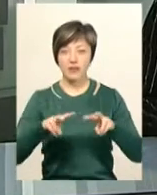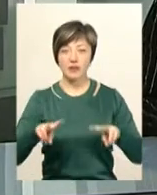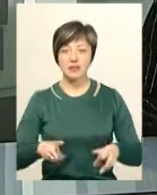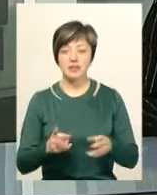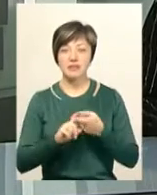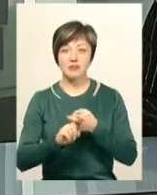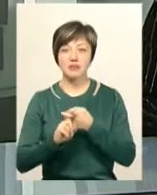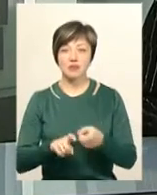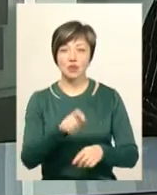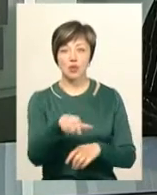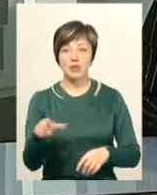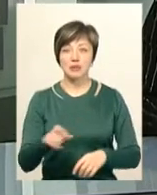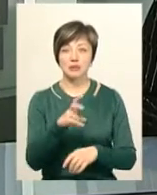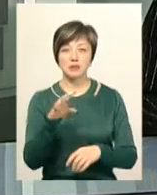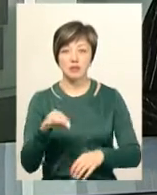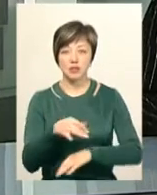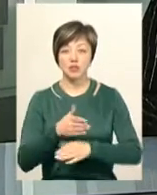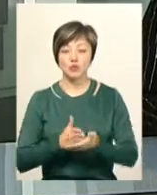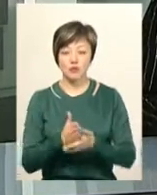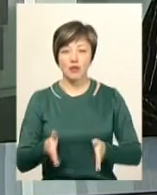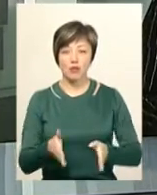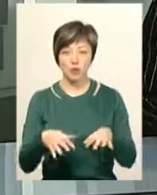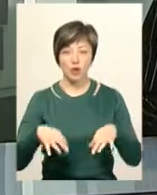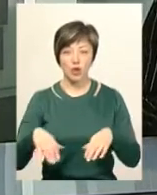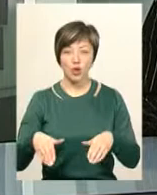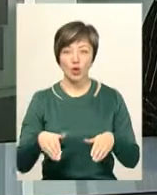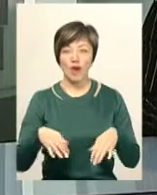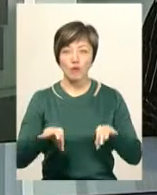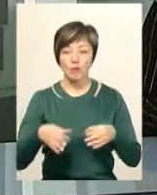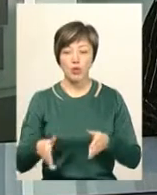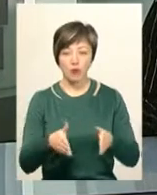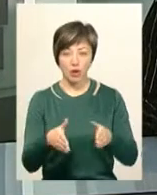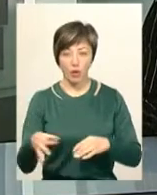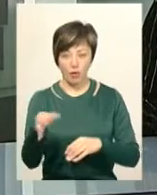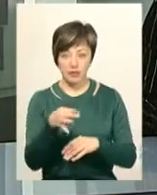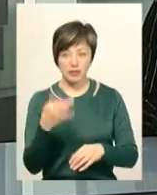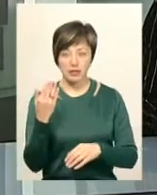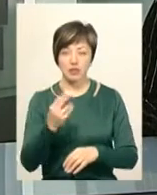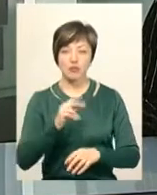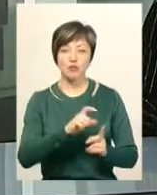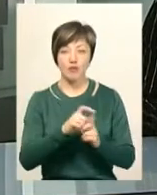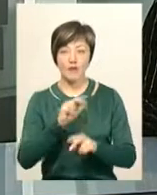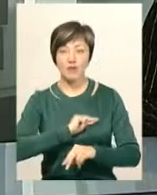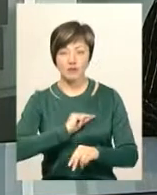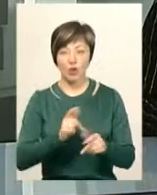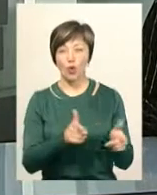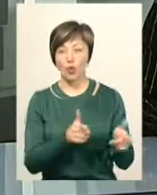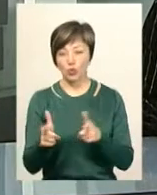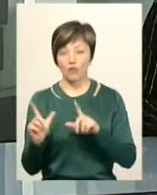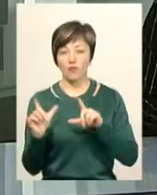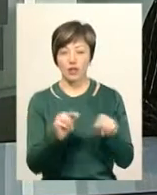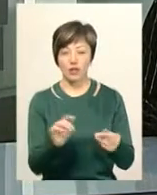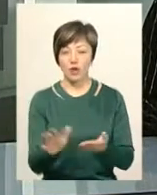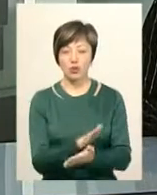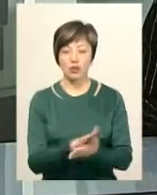громадськістю та ЗМІ служби автомобільних доріг Хмельницької області Наталія Колодій. За її словами працівників, будь-який момент готові виїхати для